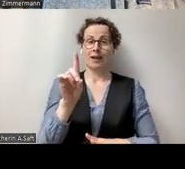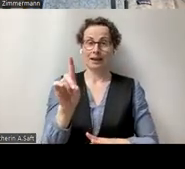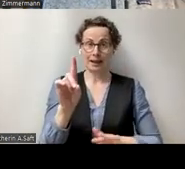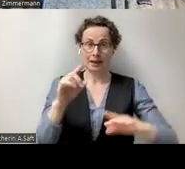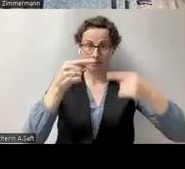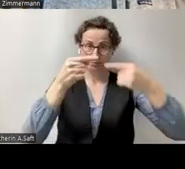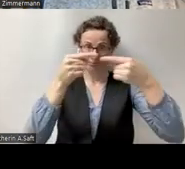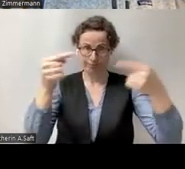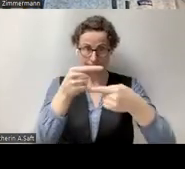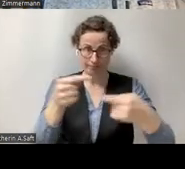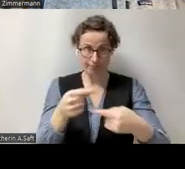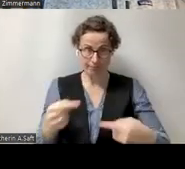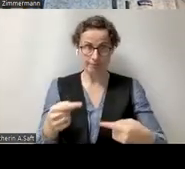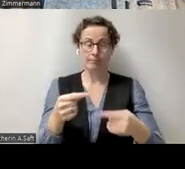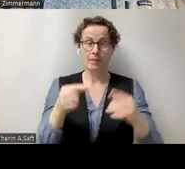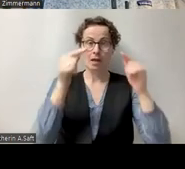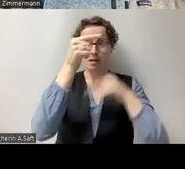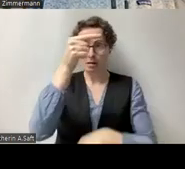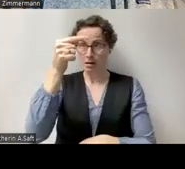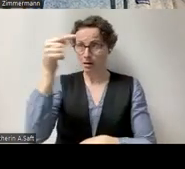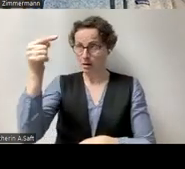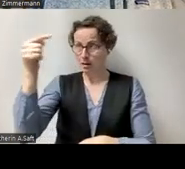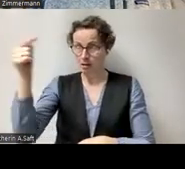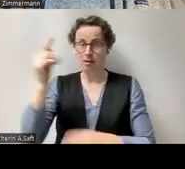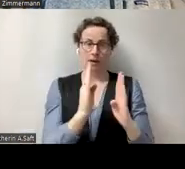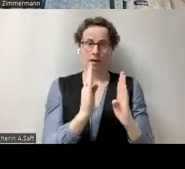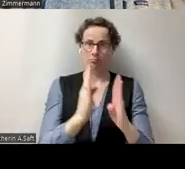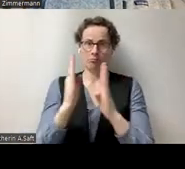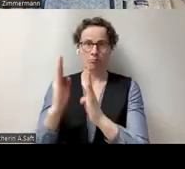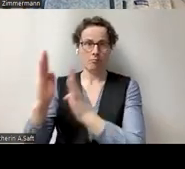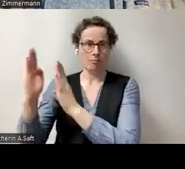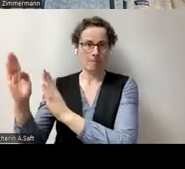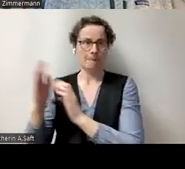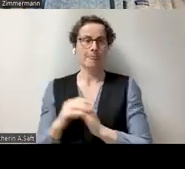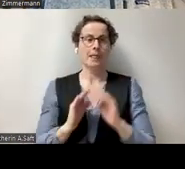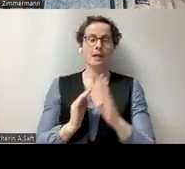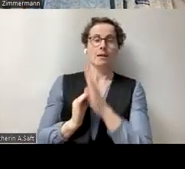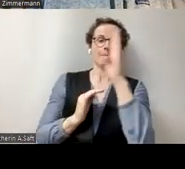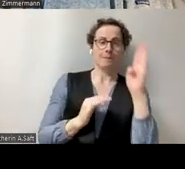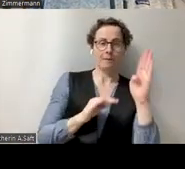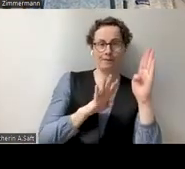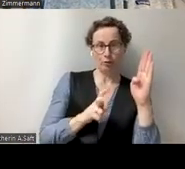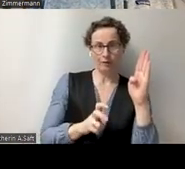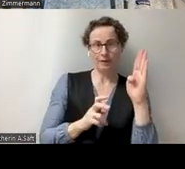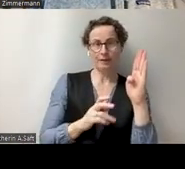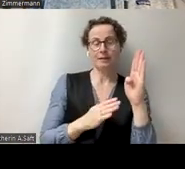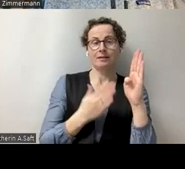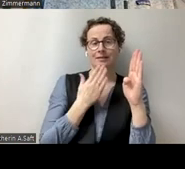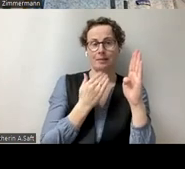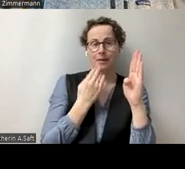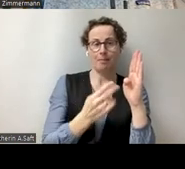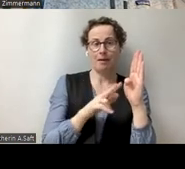Risten. Die erste 24.09.2018 und die letzte 23.06